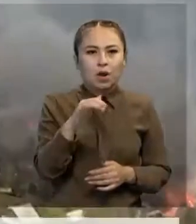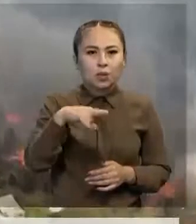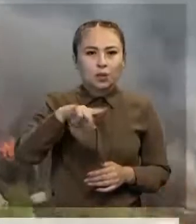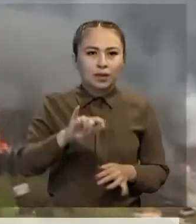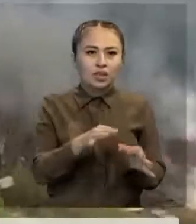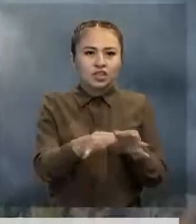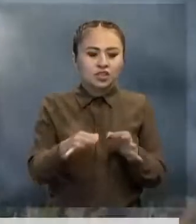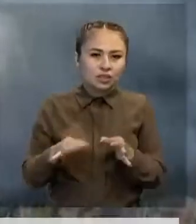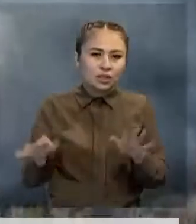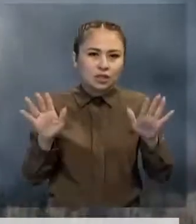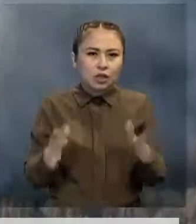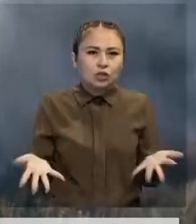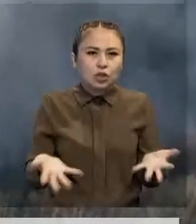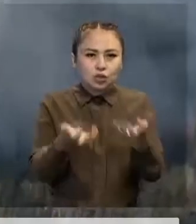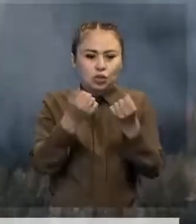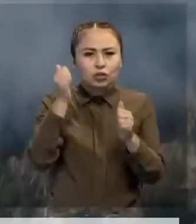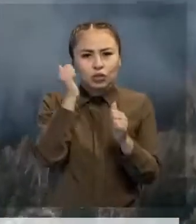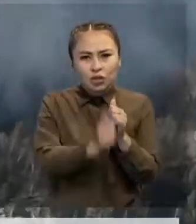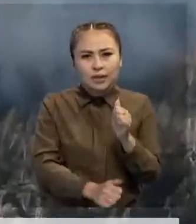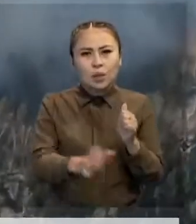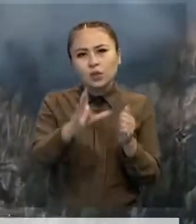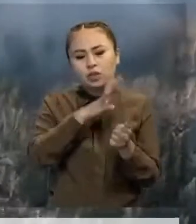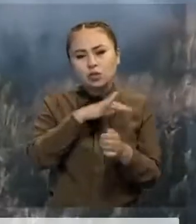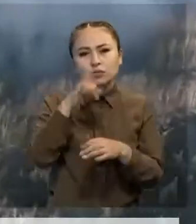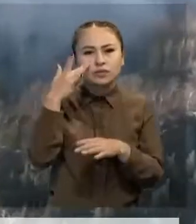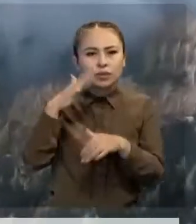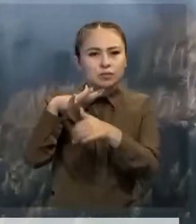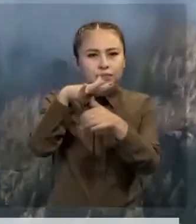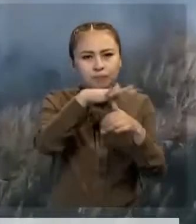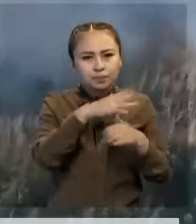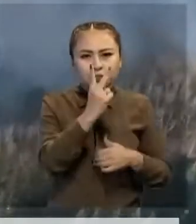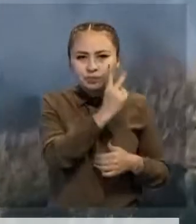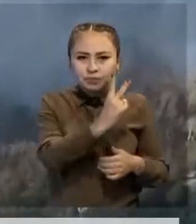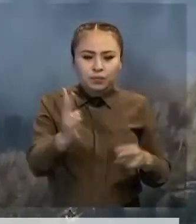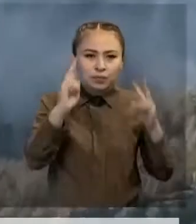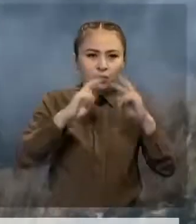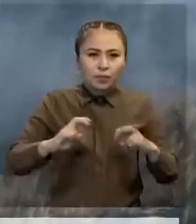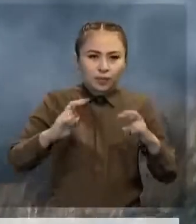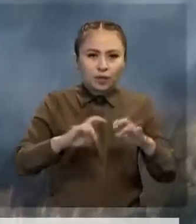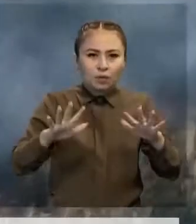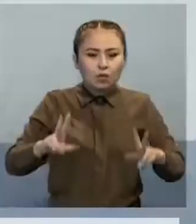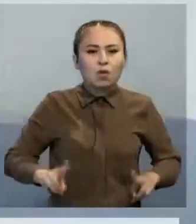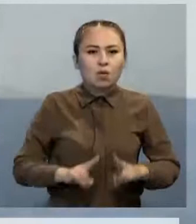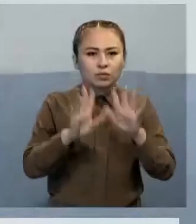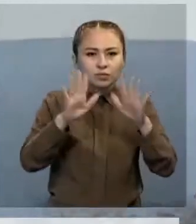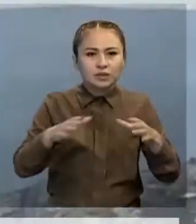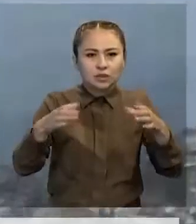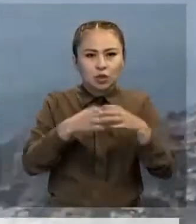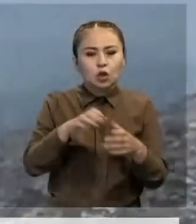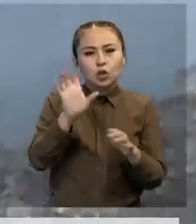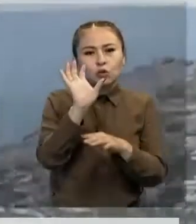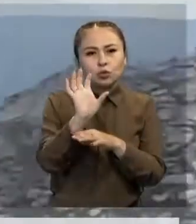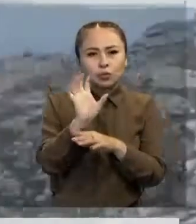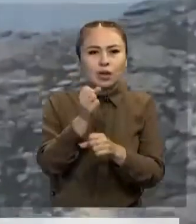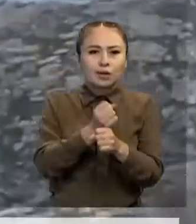қаумақтарында шекте өңгізілген. Құтқарушылар күн сайын әуеден шолу жүргізет. Бұдан бөлек космомониторингтік барлау жүйесінде